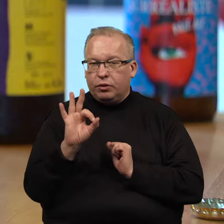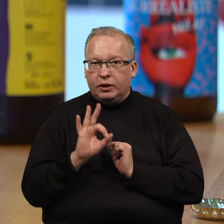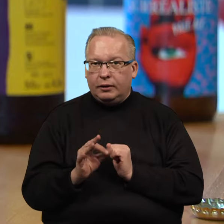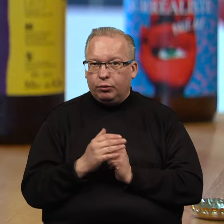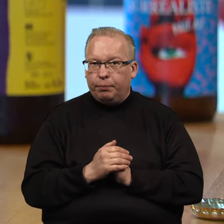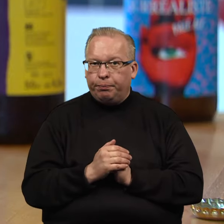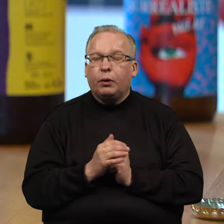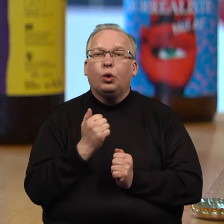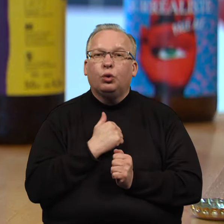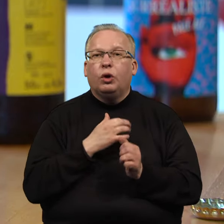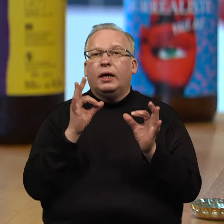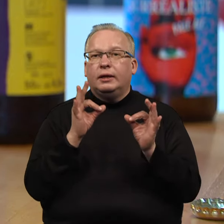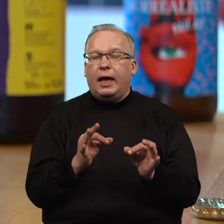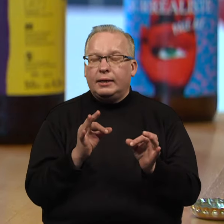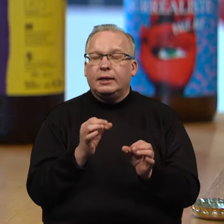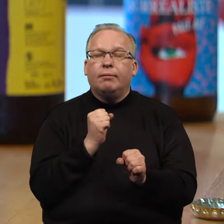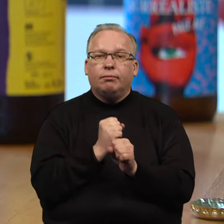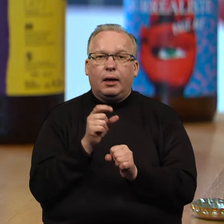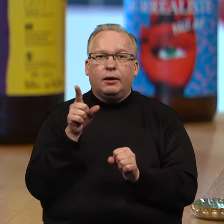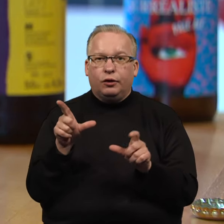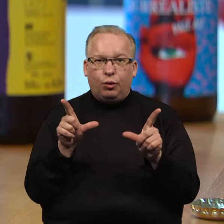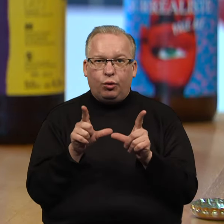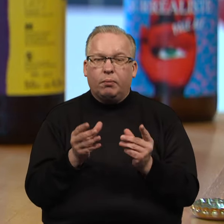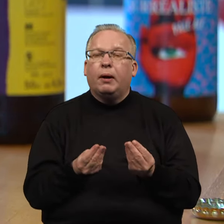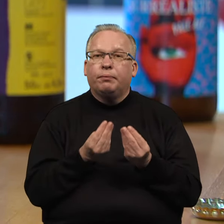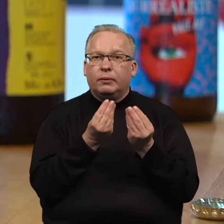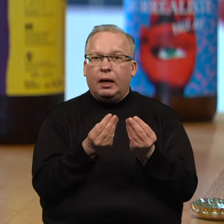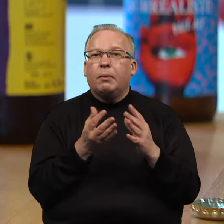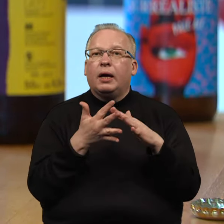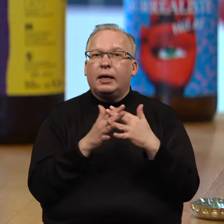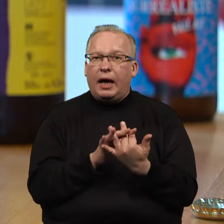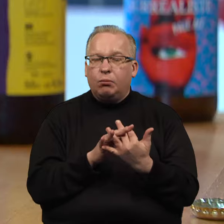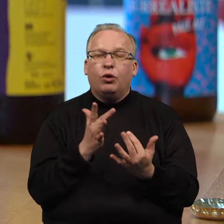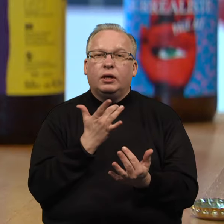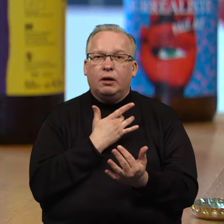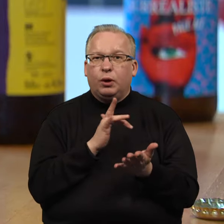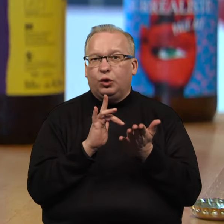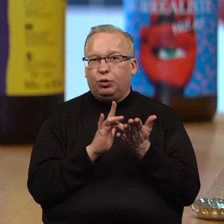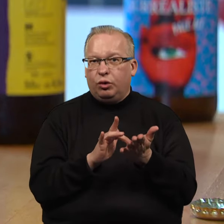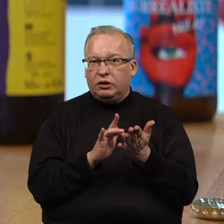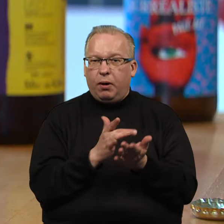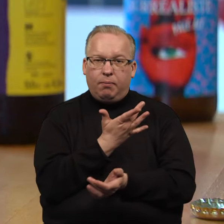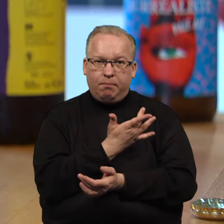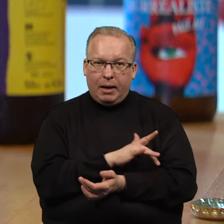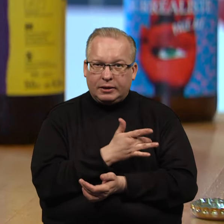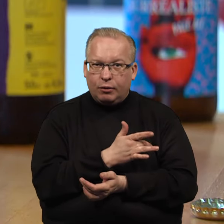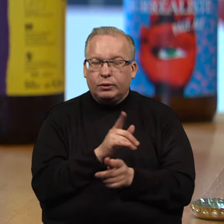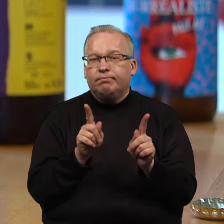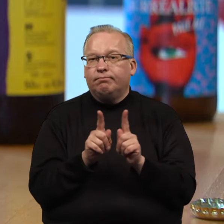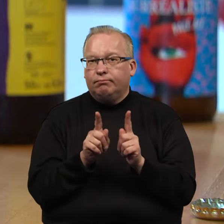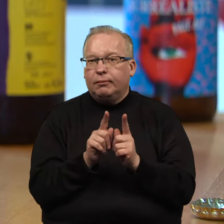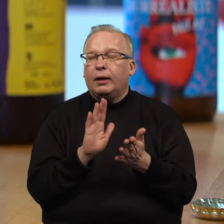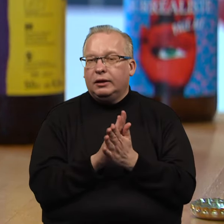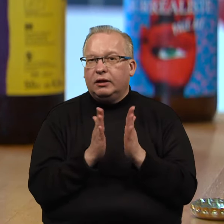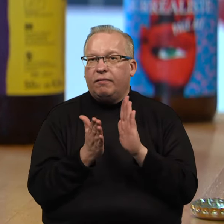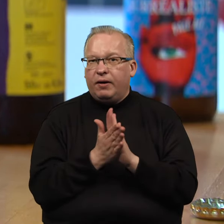ir kurį turi teisę gaminti ūkininkai teikiantys kaimo turizmo reikalavimus atitinkačias paslaugas ir nustatyti